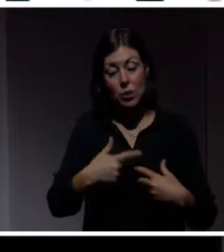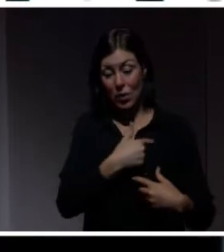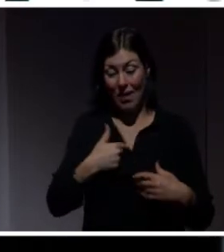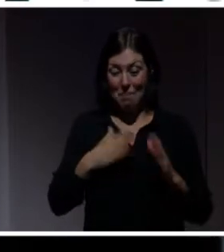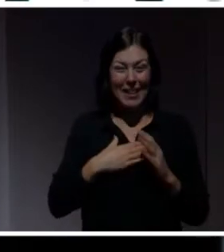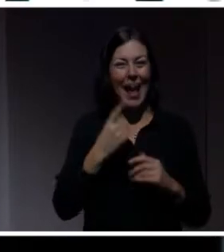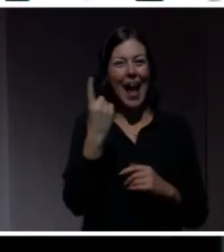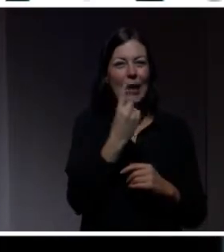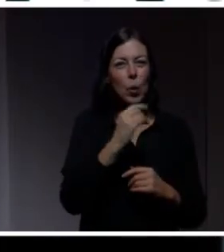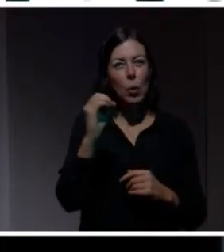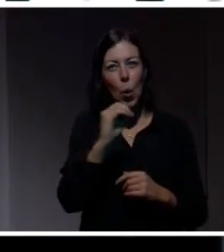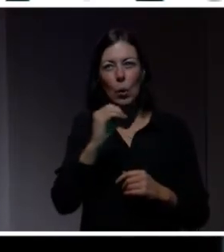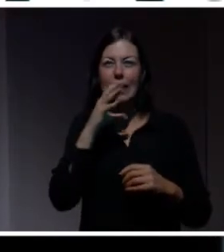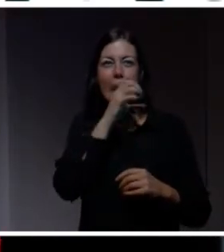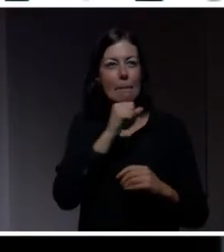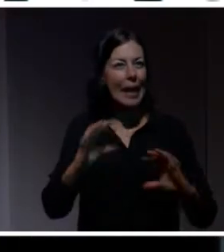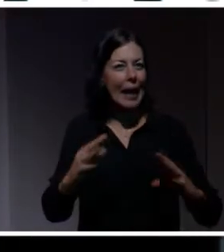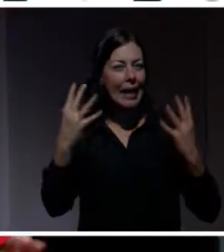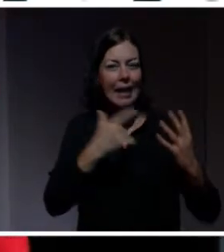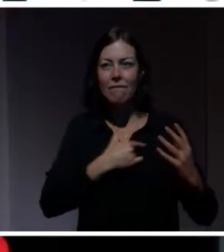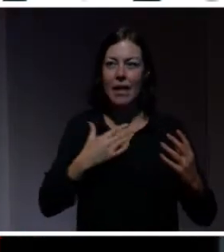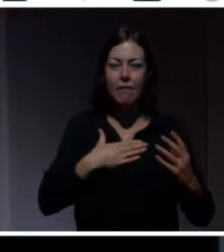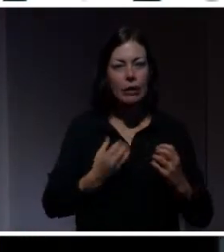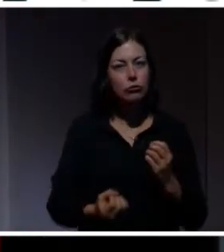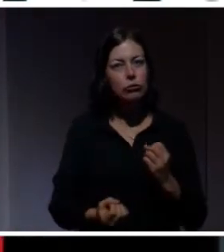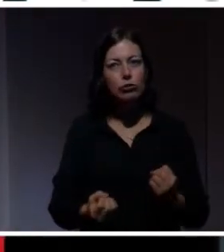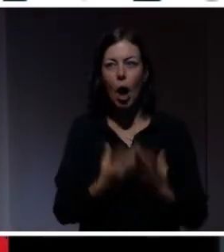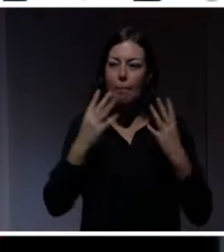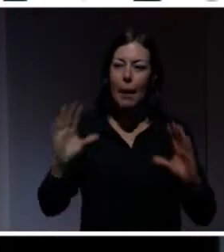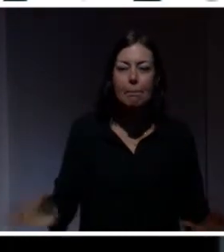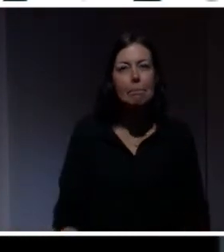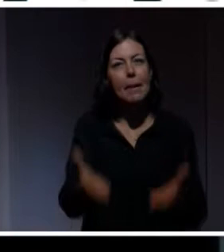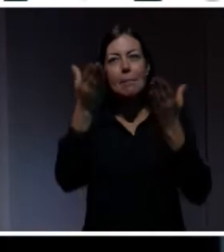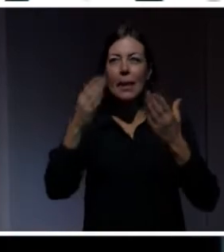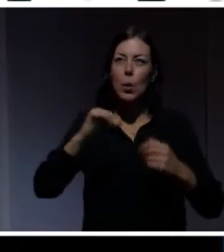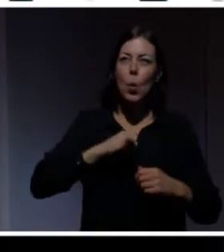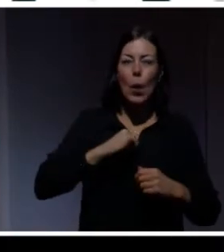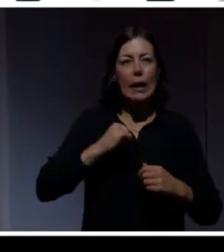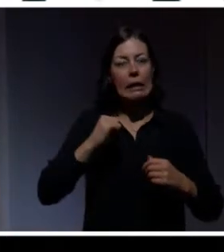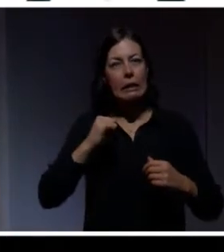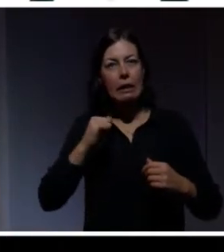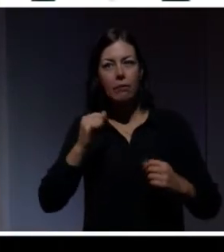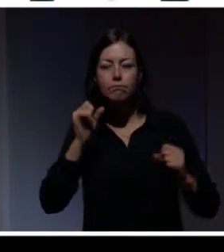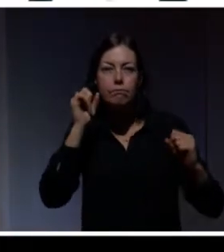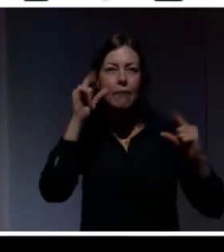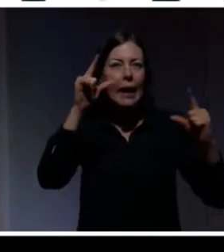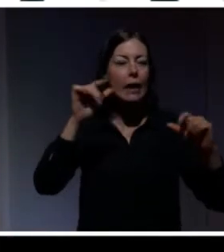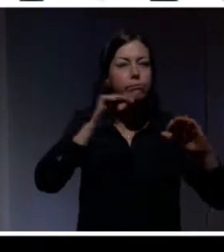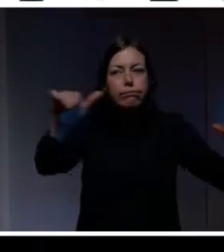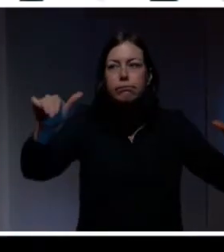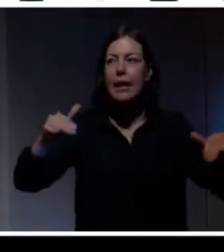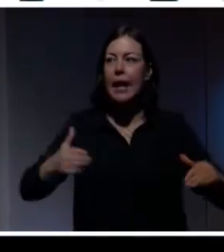noll års hemliga liv skapa ett peppigt, ett roligt, ett intresseväckande sätt. För folk att liksom bli